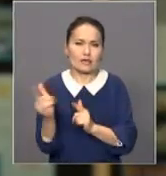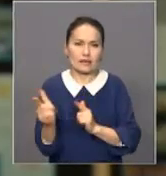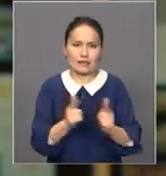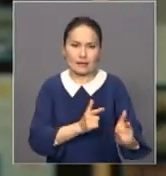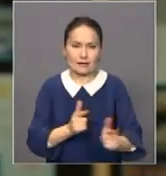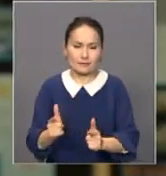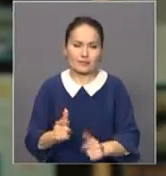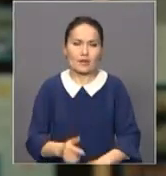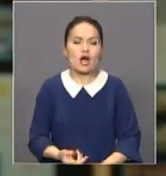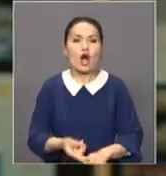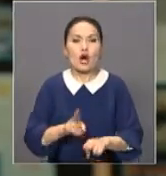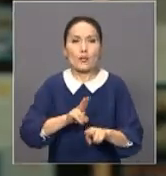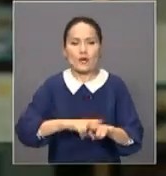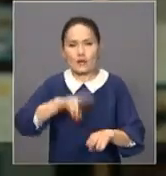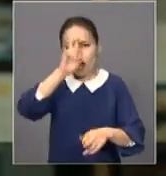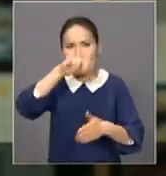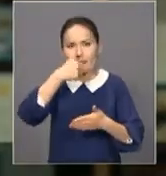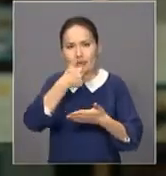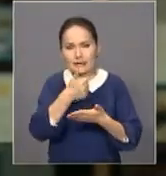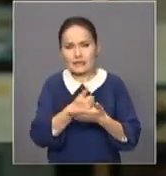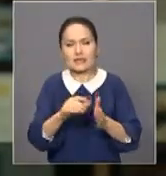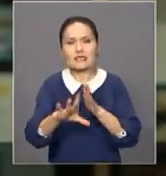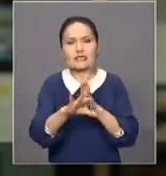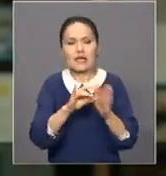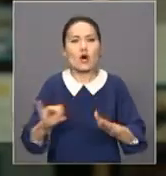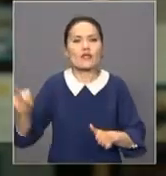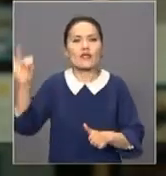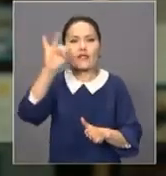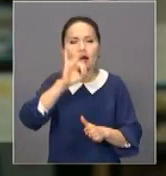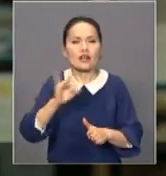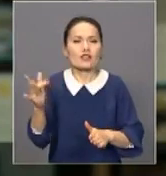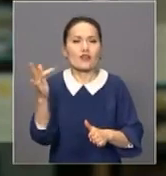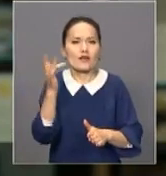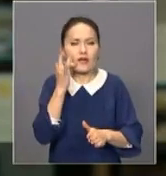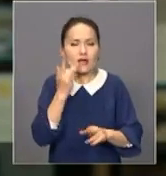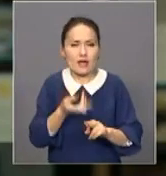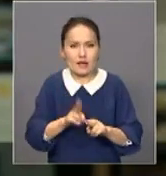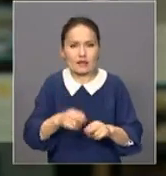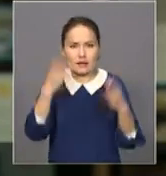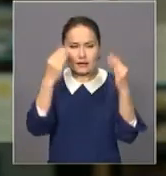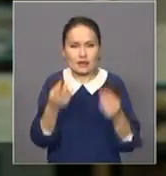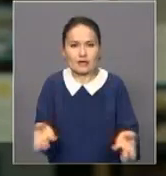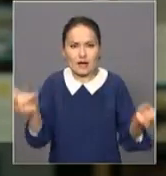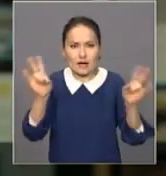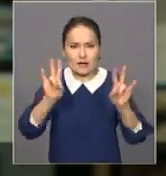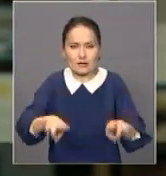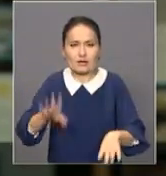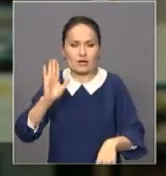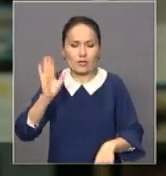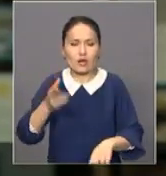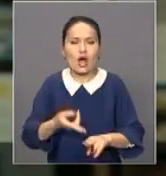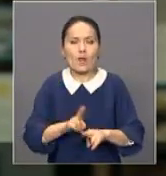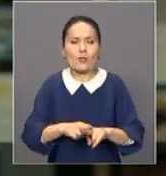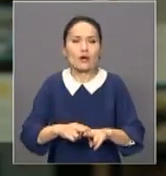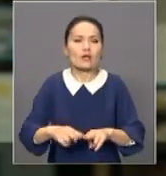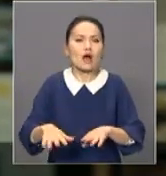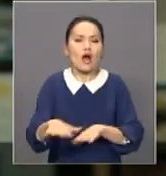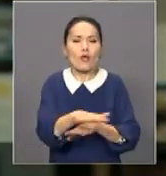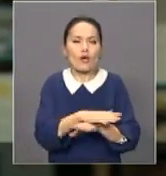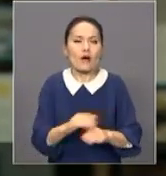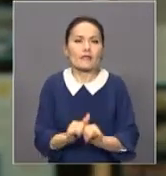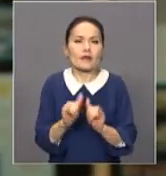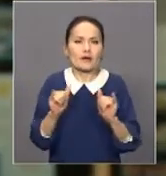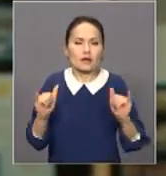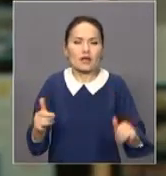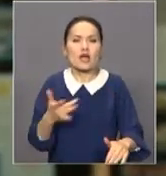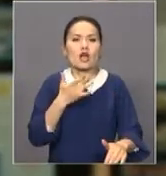Бұл президент сайлауы тарихта қалады. Себеп сайлаушылардың белсенділігі олардың саналы тұрды таңдау жасағанын көрсетеді. Бұл қоғамның даму көрсеткіші.